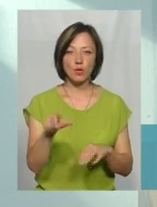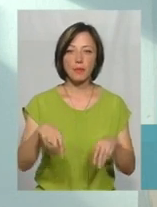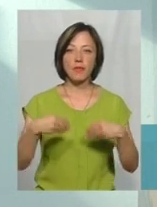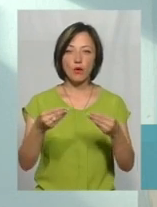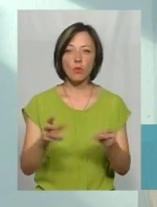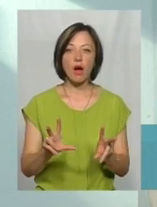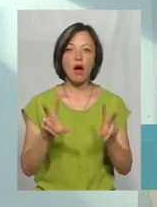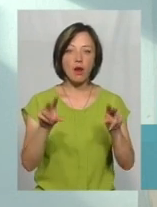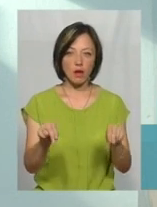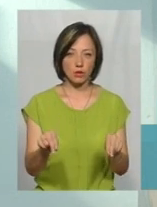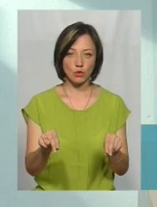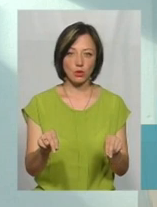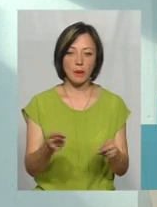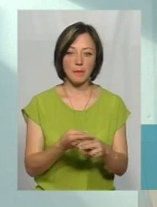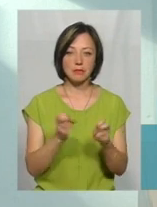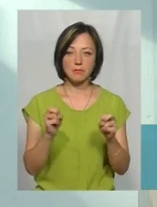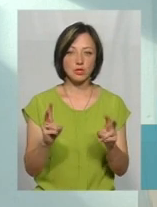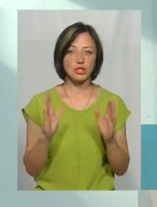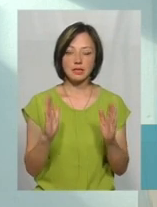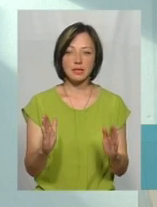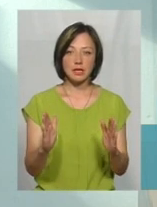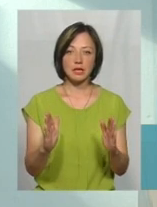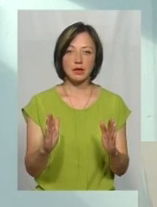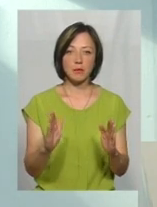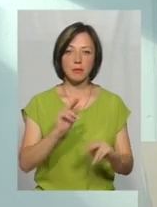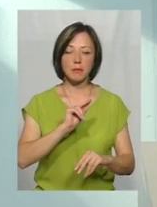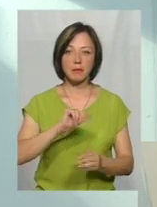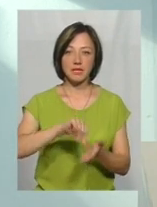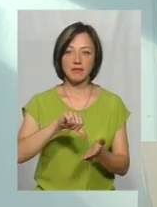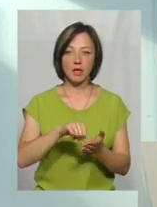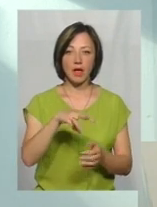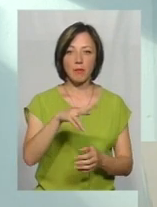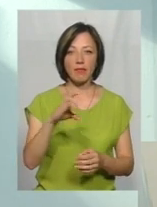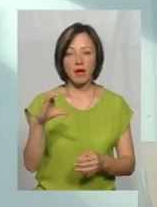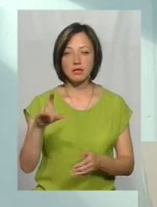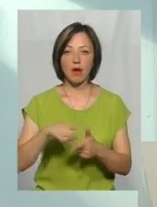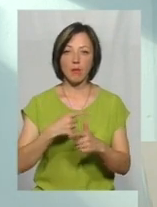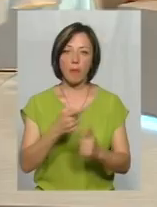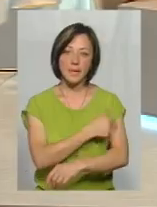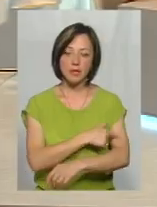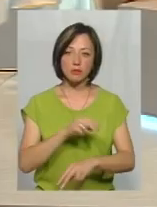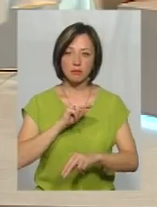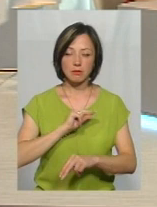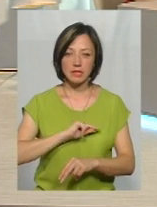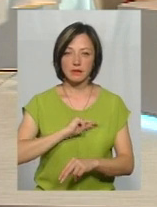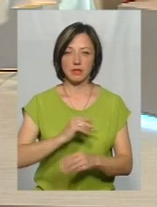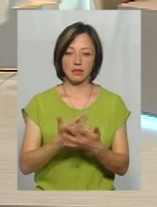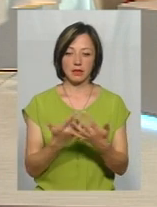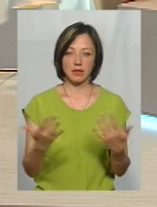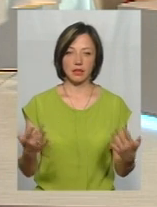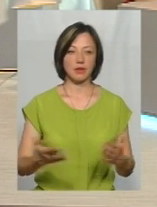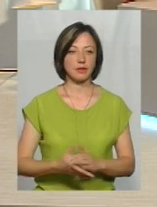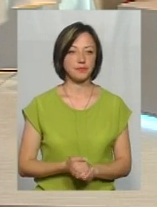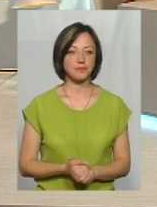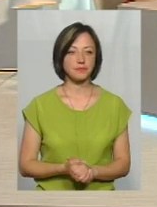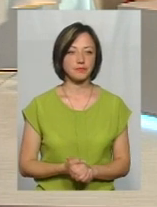якусь гарантію безпечності. Не тільки представники МЧС, а й, наприклад, медичні працівники і так далі.